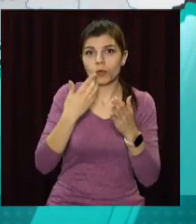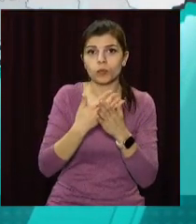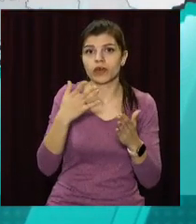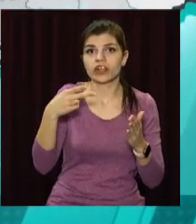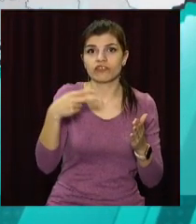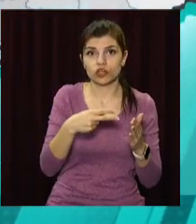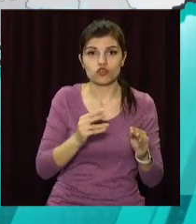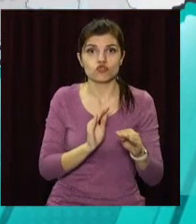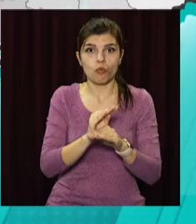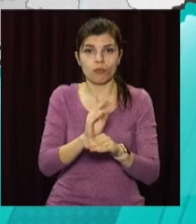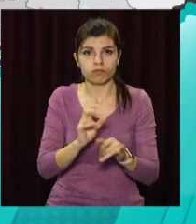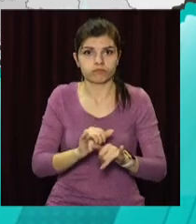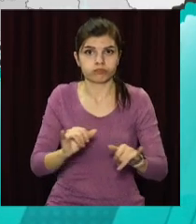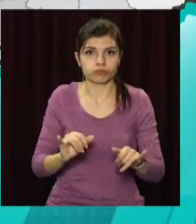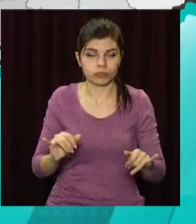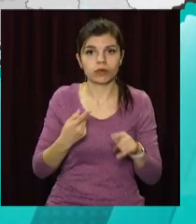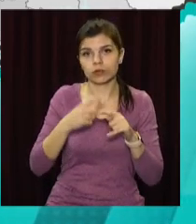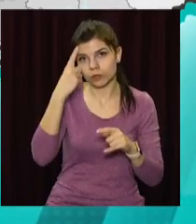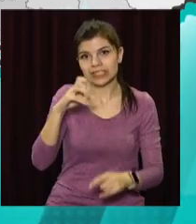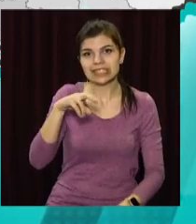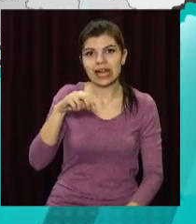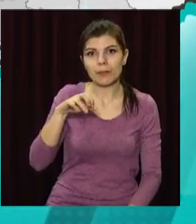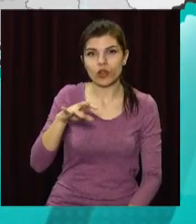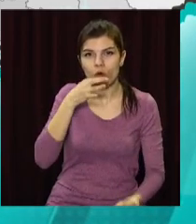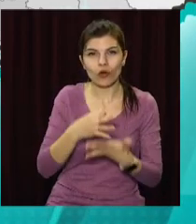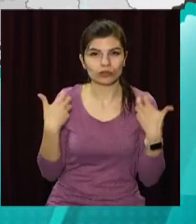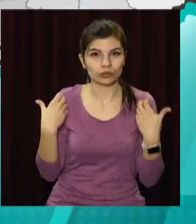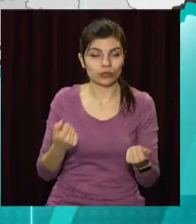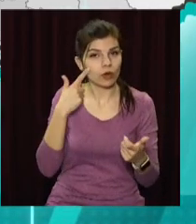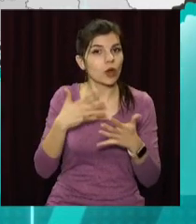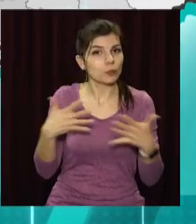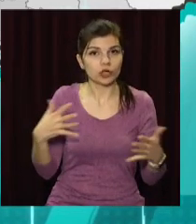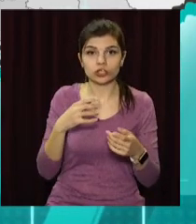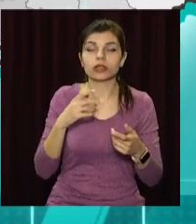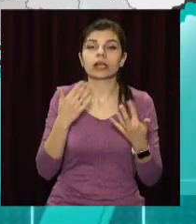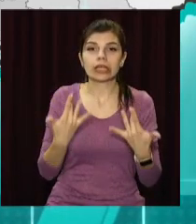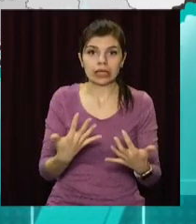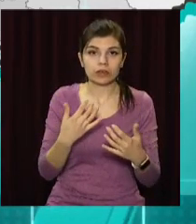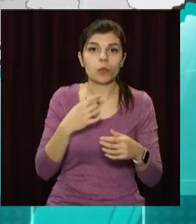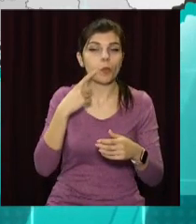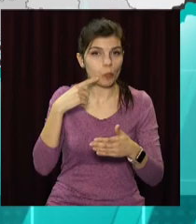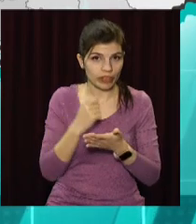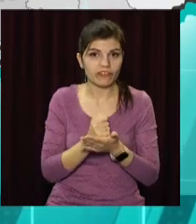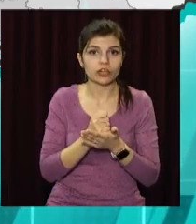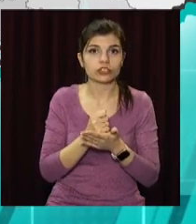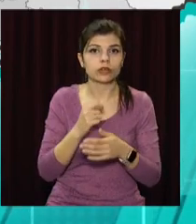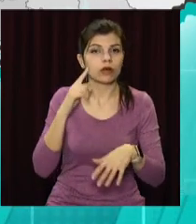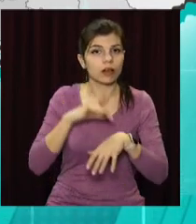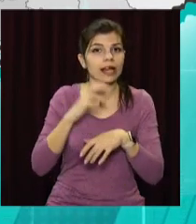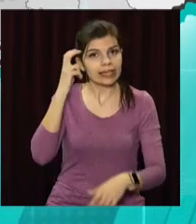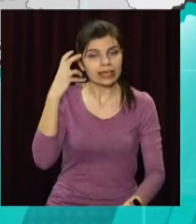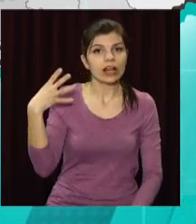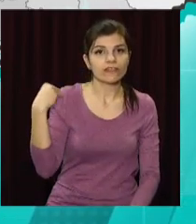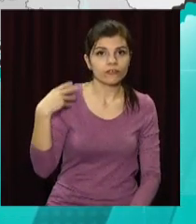тисячі людей. Про це повідомив очільник МОЗ Максим Степанов. Найбільшу кількість підтверджених випадків зареєстрували у Київі,